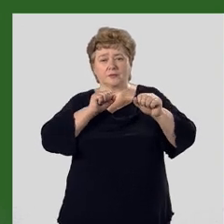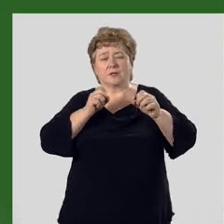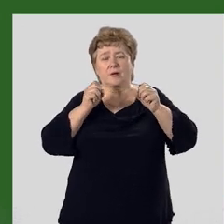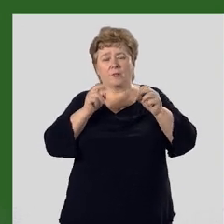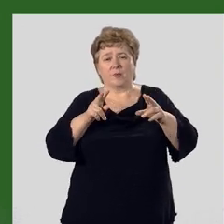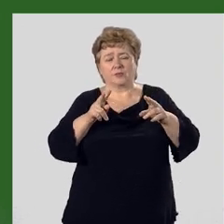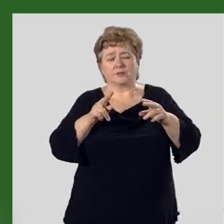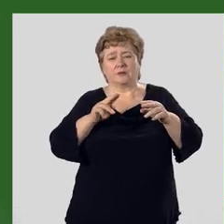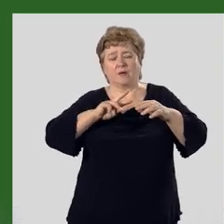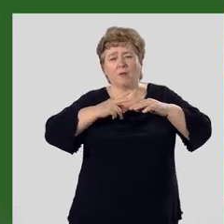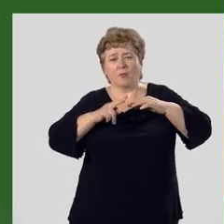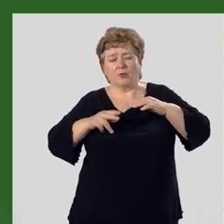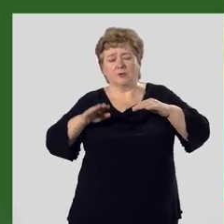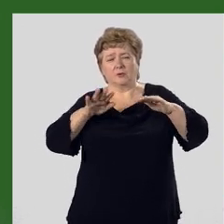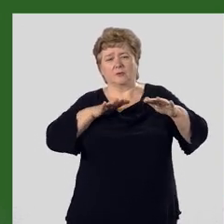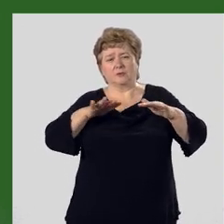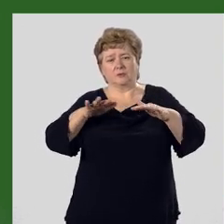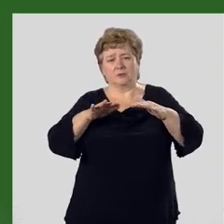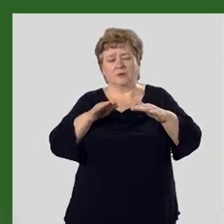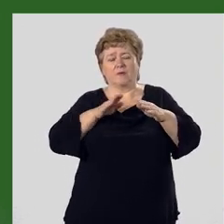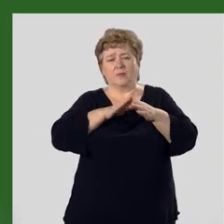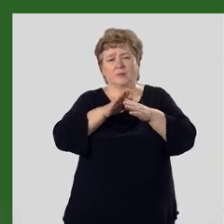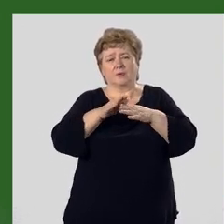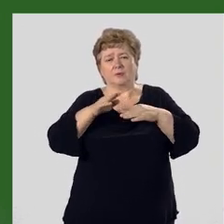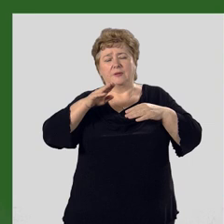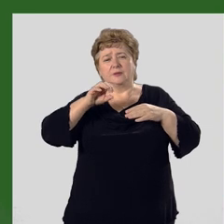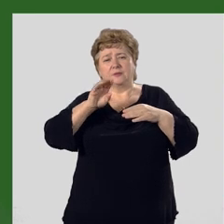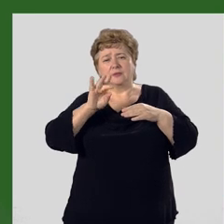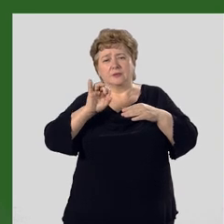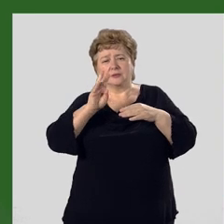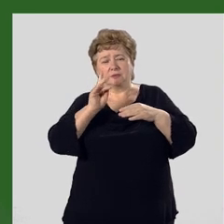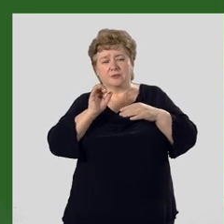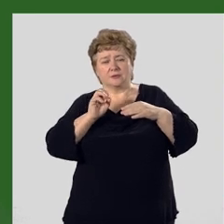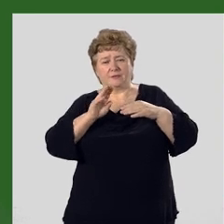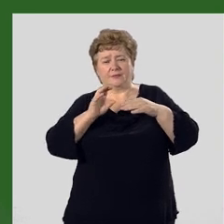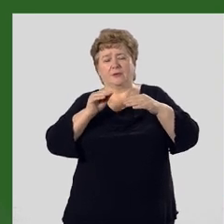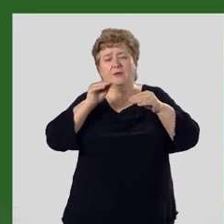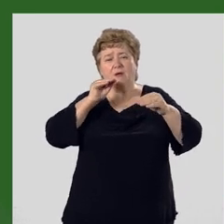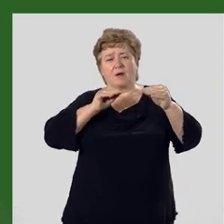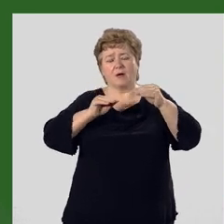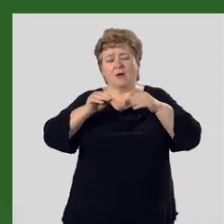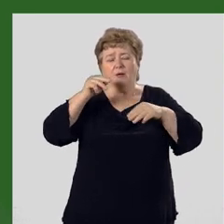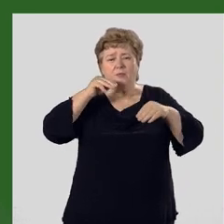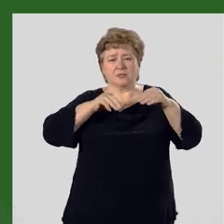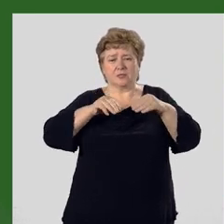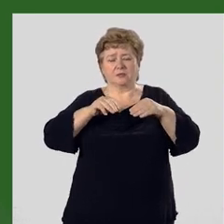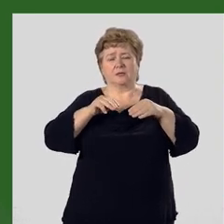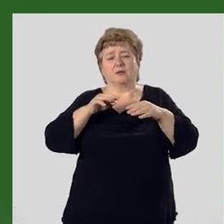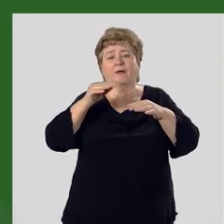опасной оползневой деятельности проводится террасирование склонов, посадка деревьев.